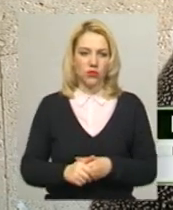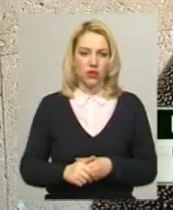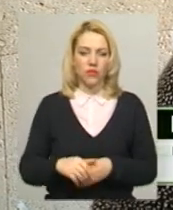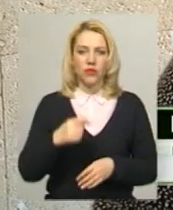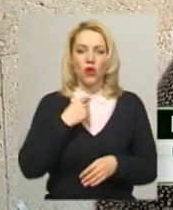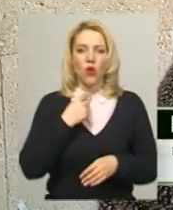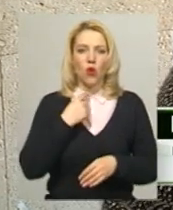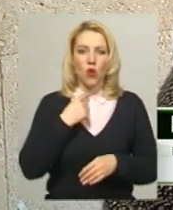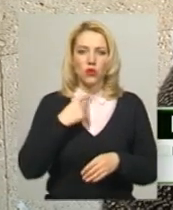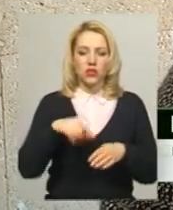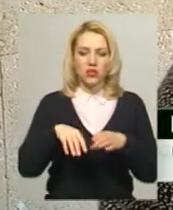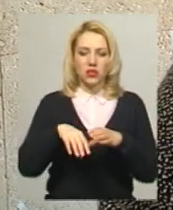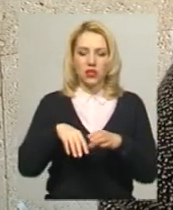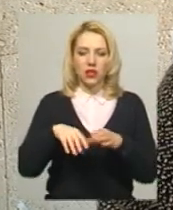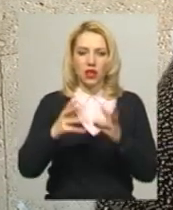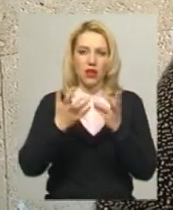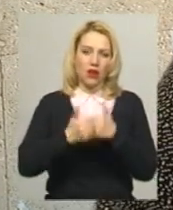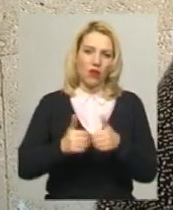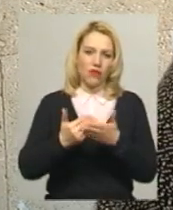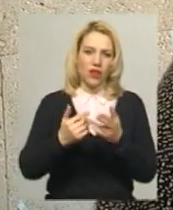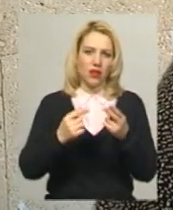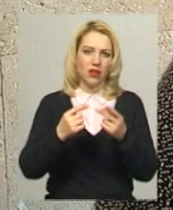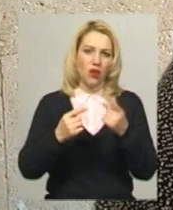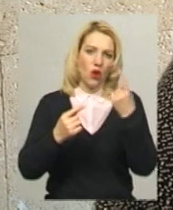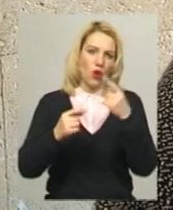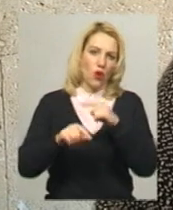голоси ми рахували з години, з півтора.